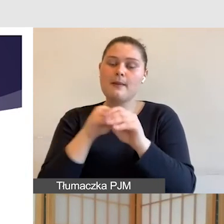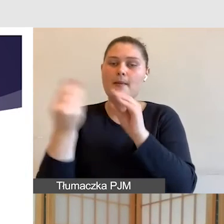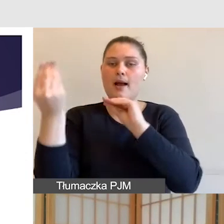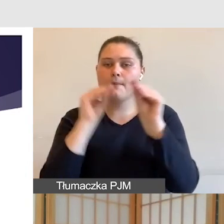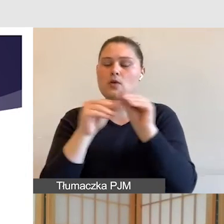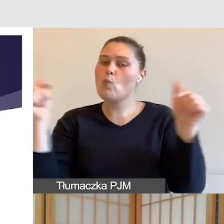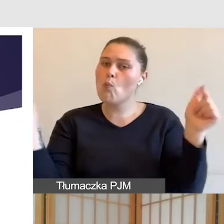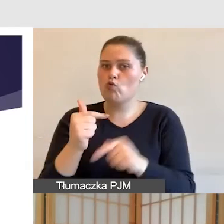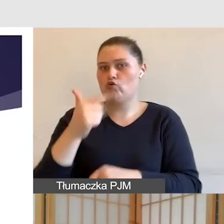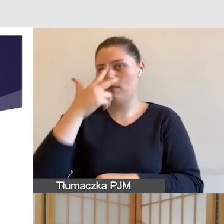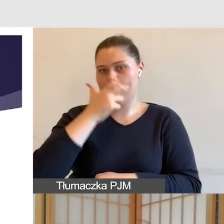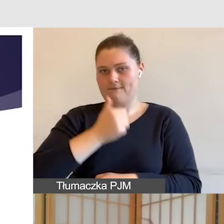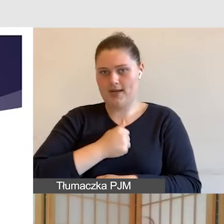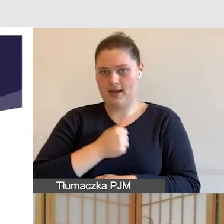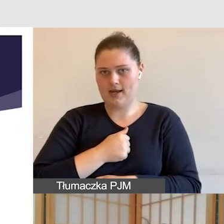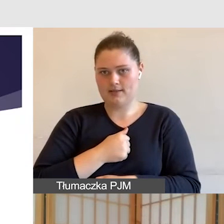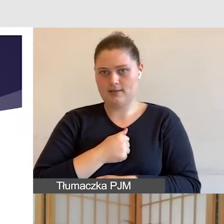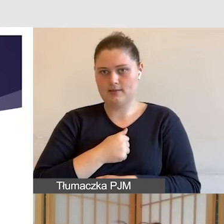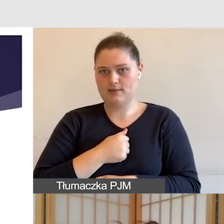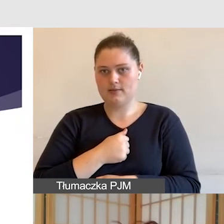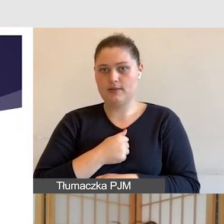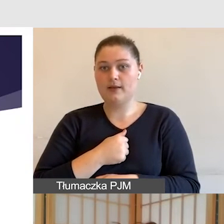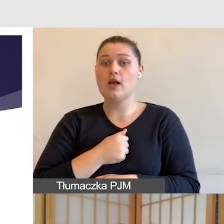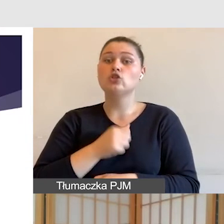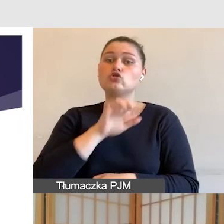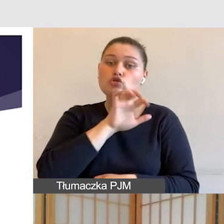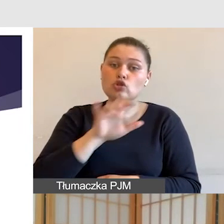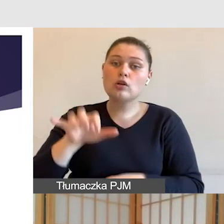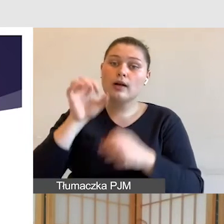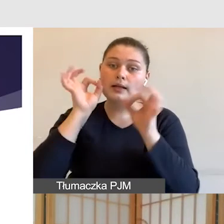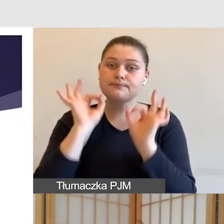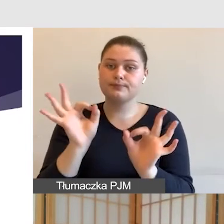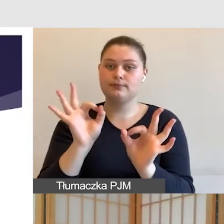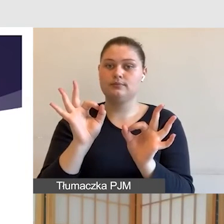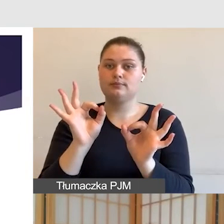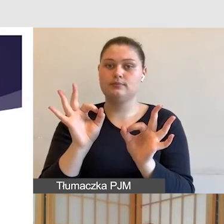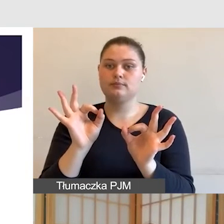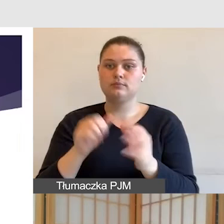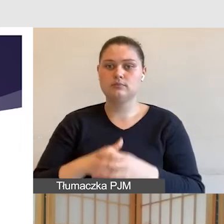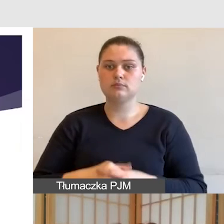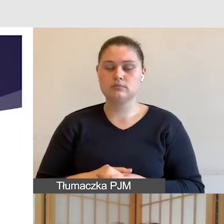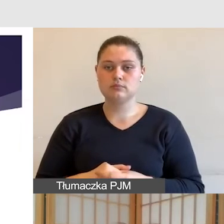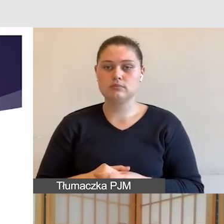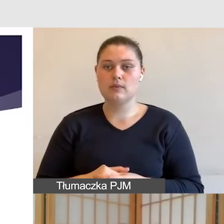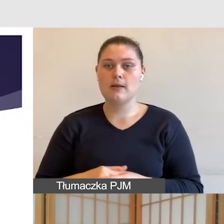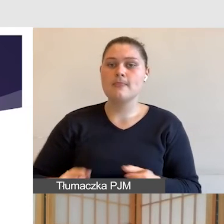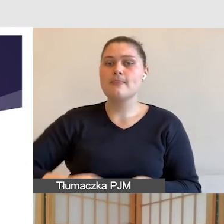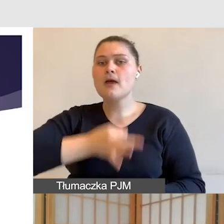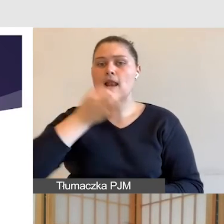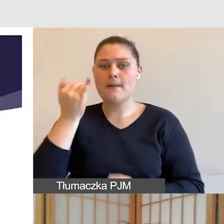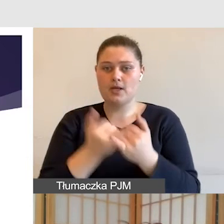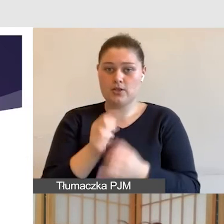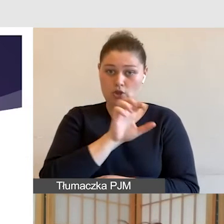ze względu na dobrą jakość kroju czcionki, tak jak widzimy na slajdzie, najlepiej, jeżeli jest to czarny kolor